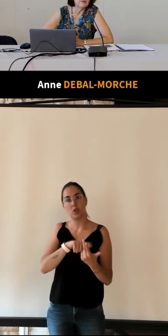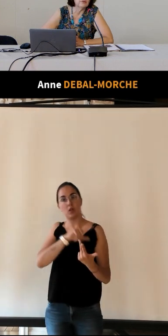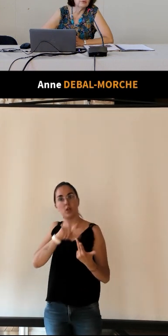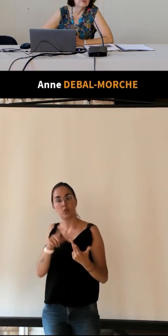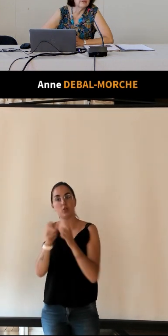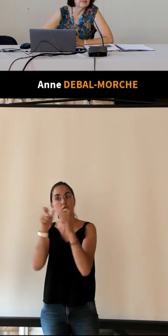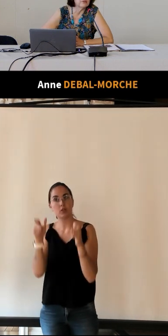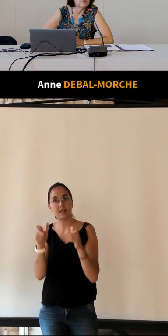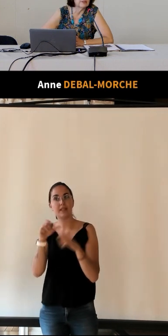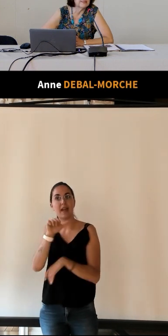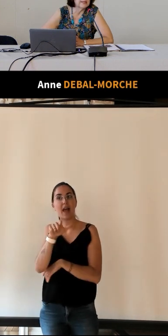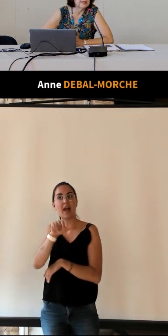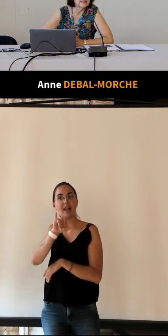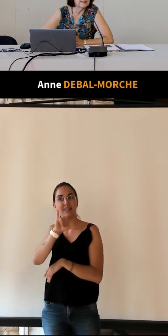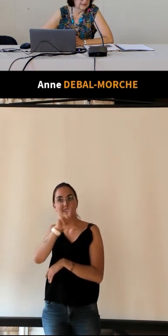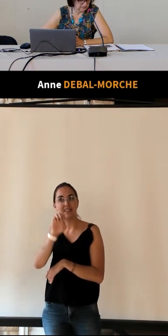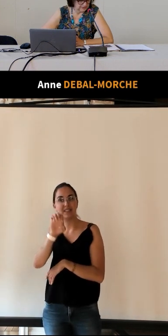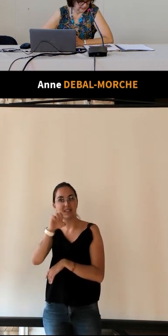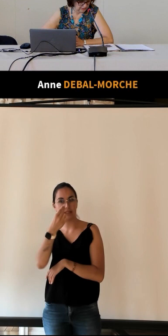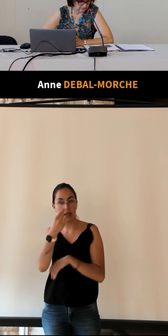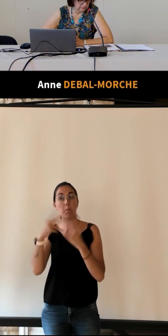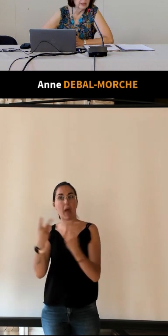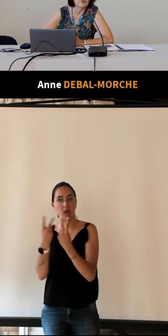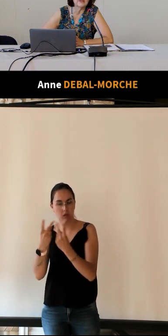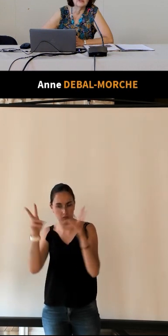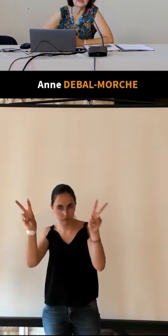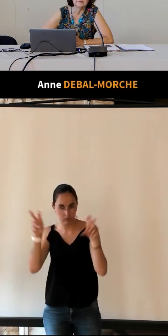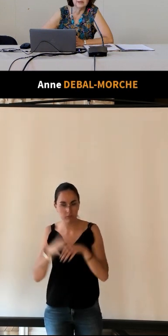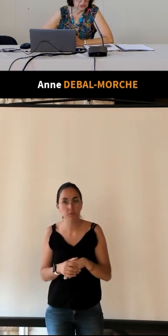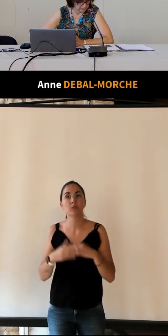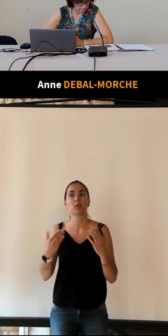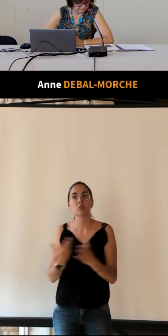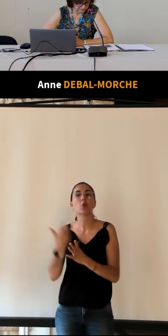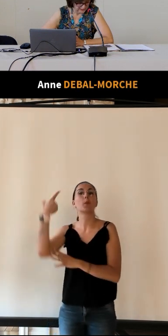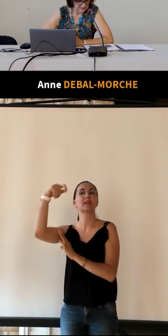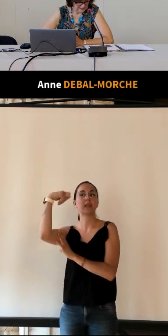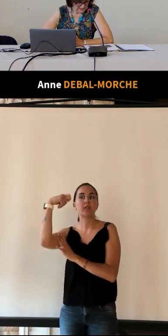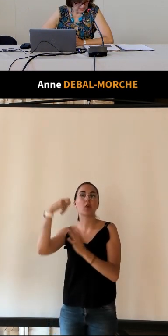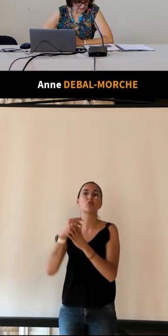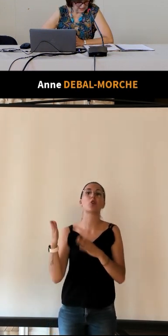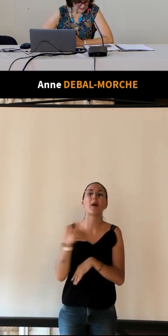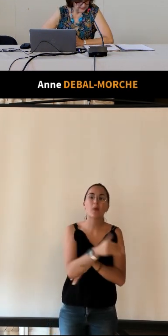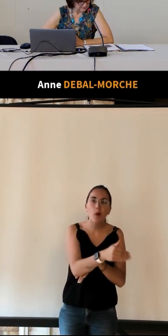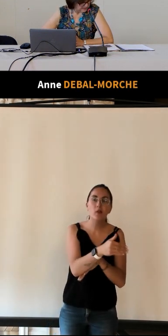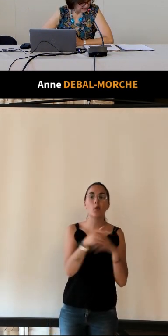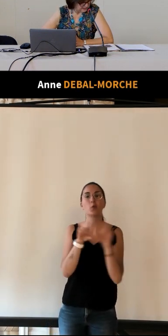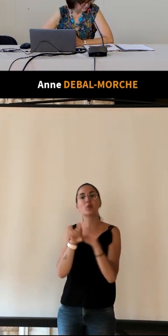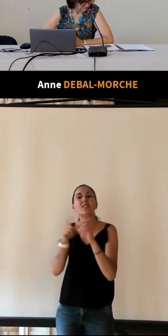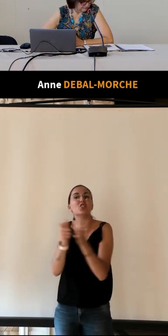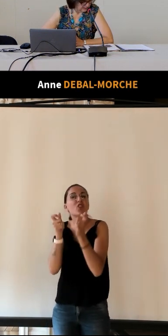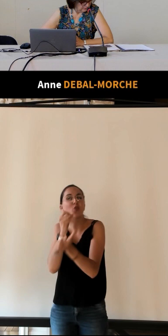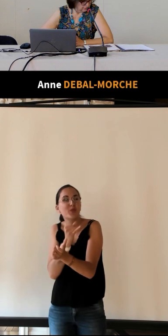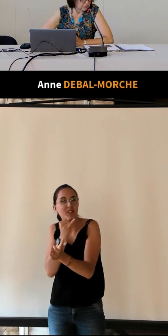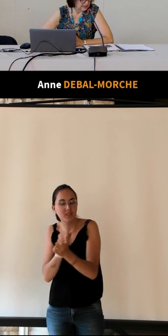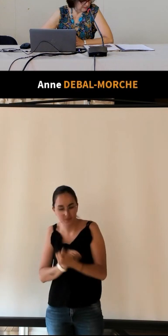'était le nom de Fabrice Durand-Alizé qui était directeur de l'Aquarium et des Mini Châteaux la Caisse d'Épargne